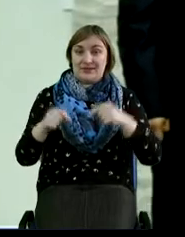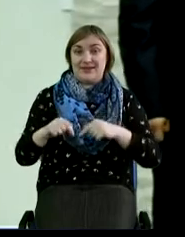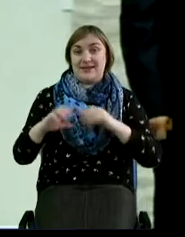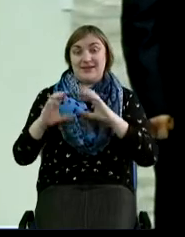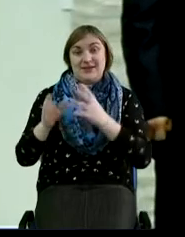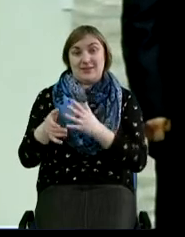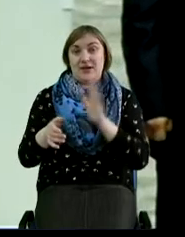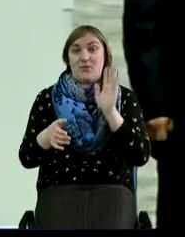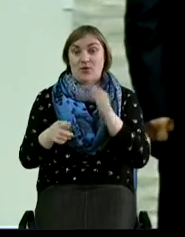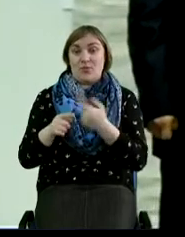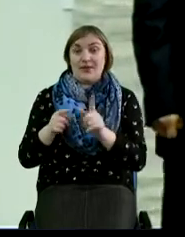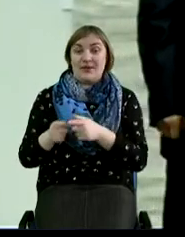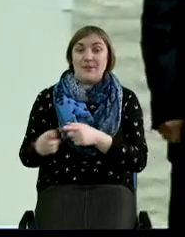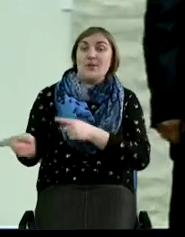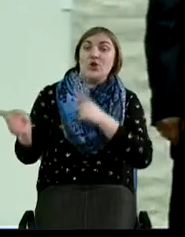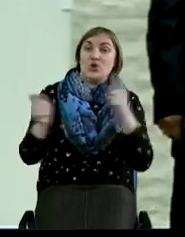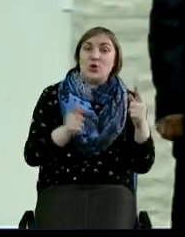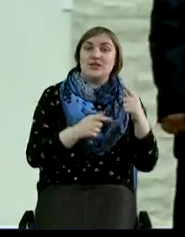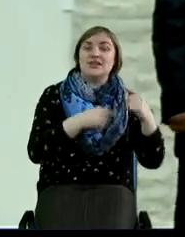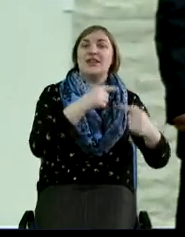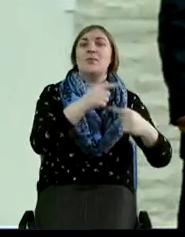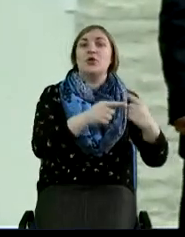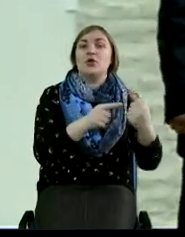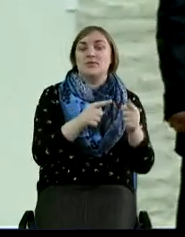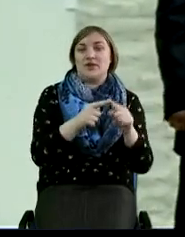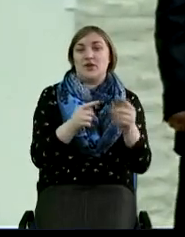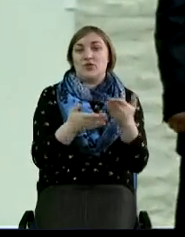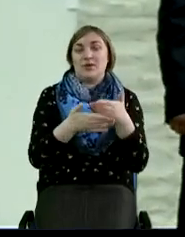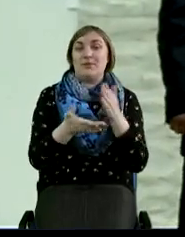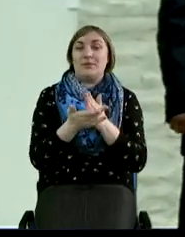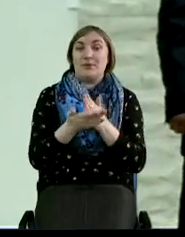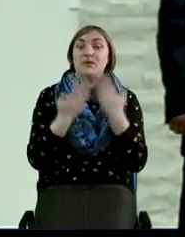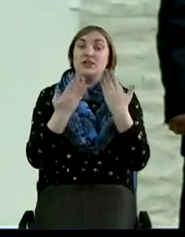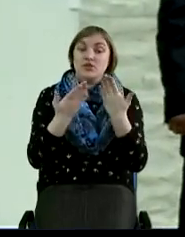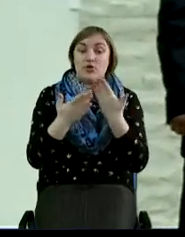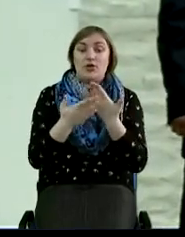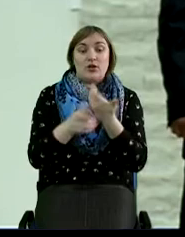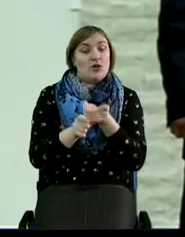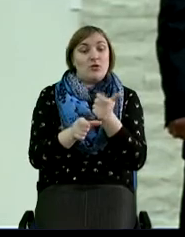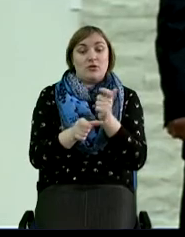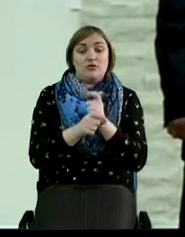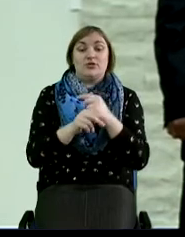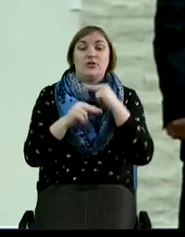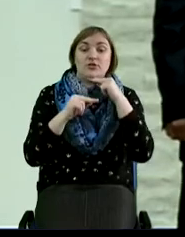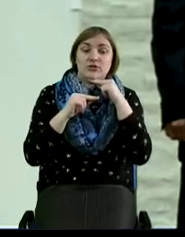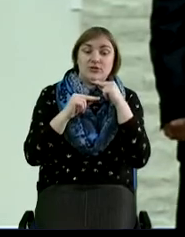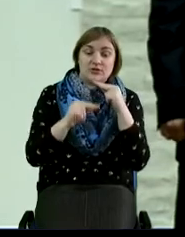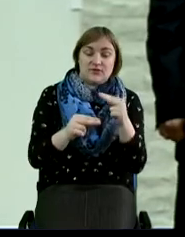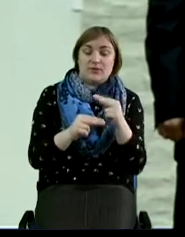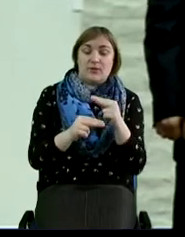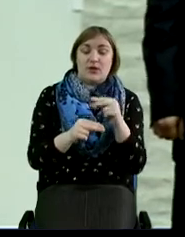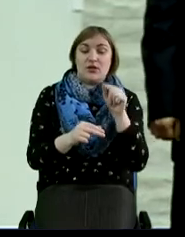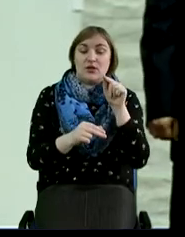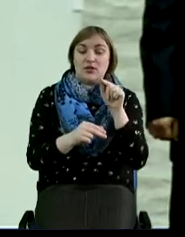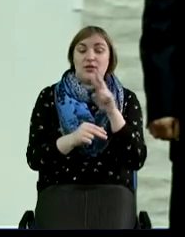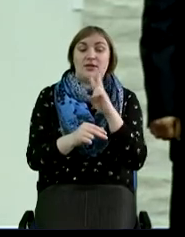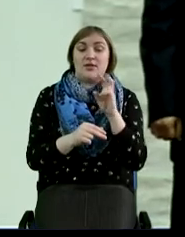переносится на то потомство, которое мы имеем. И сегодня именно акцент я больше хотел бы поставить именно на наше потомство,